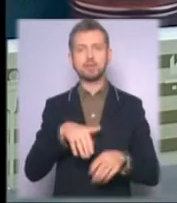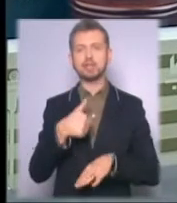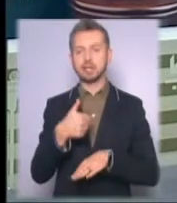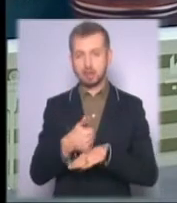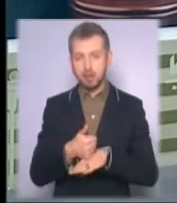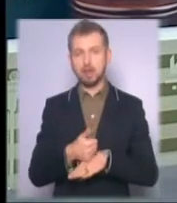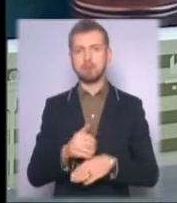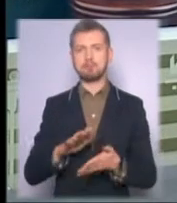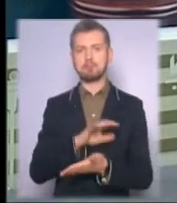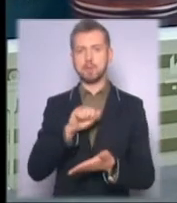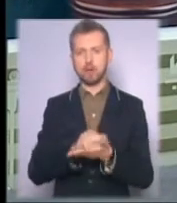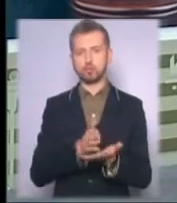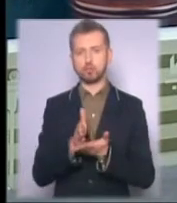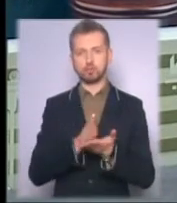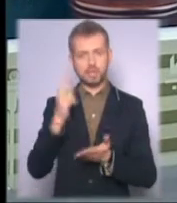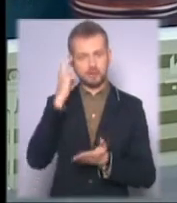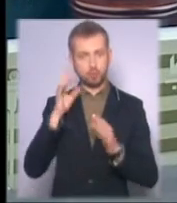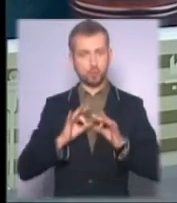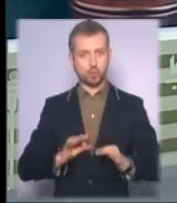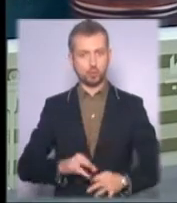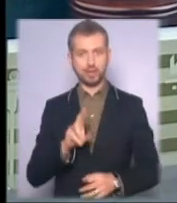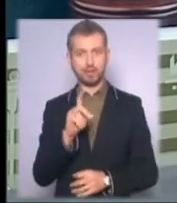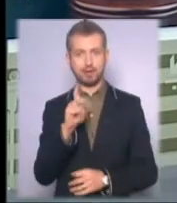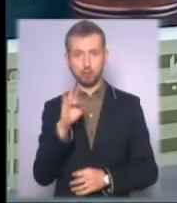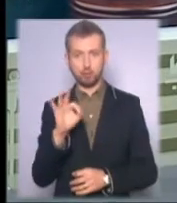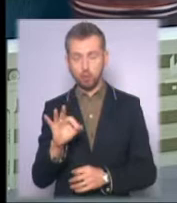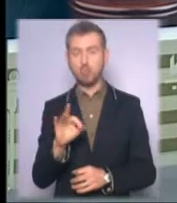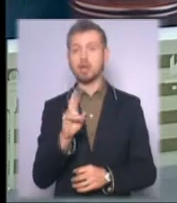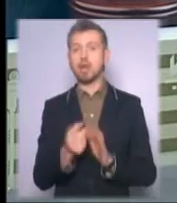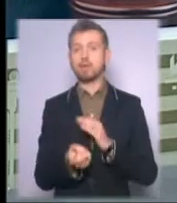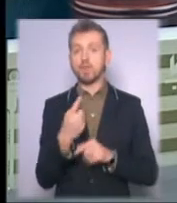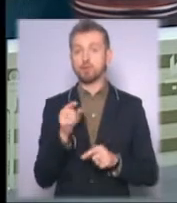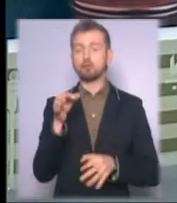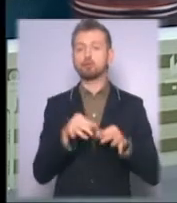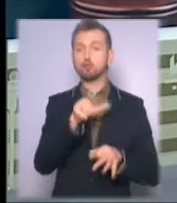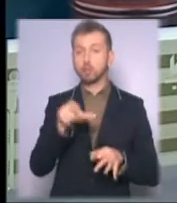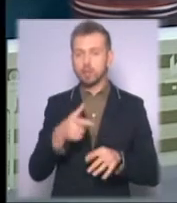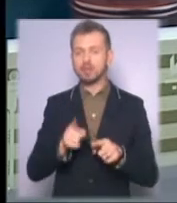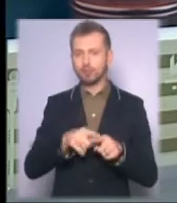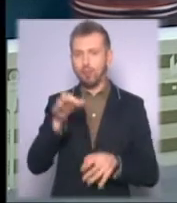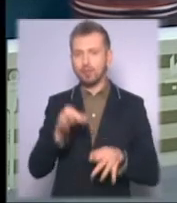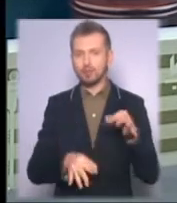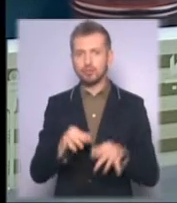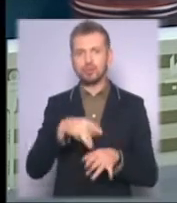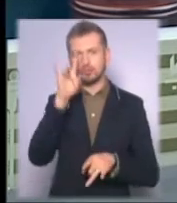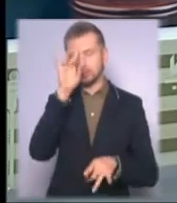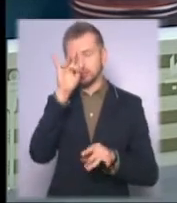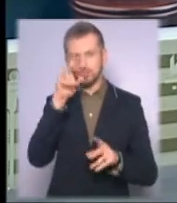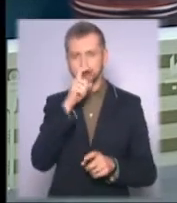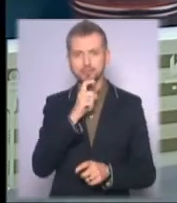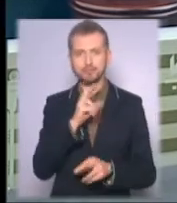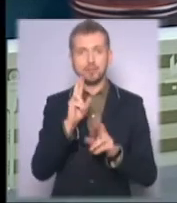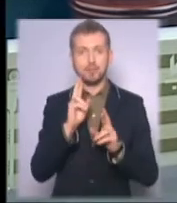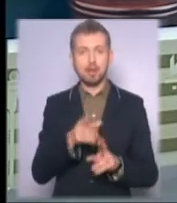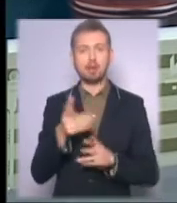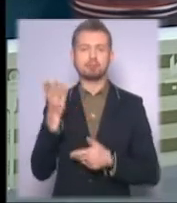прокуратури Олена Яхно. Як цитую, як виявилось, судді цього суду примудрялися якимось незбагненним чином насолоджуватись